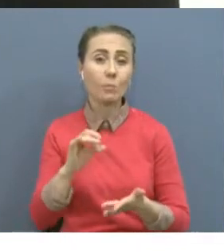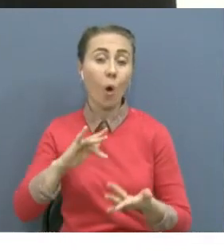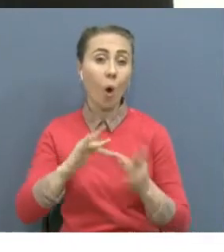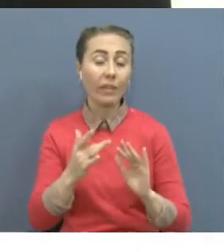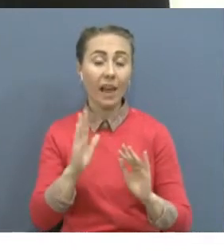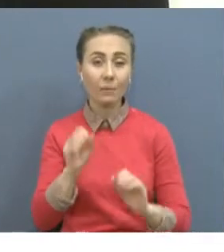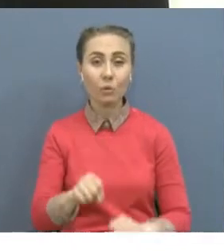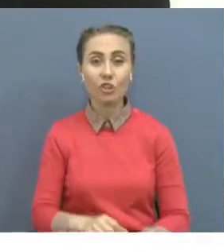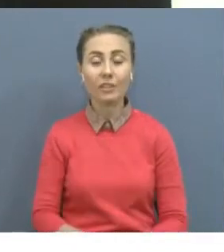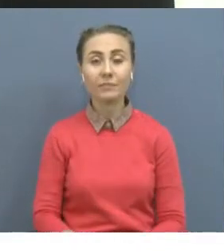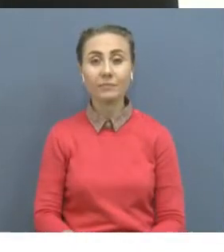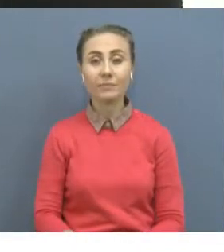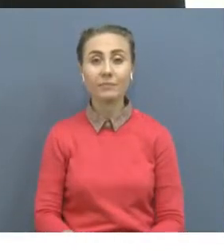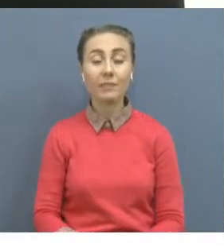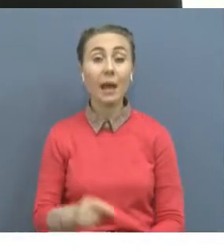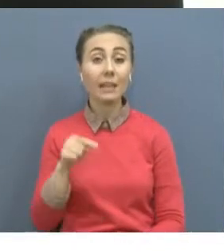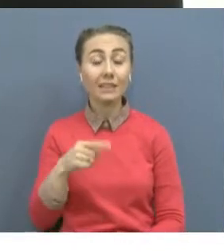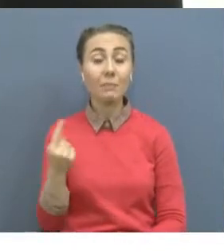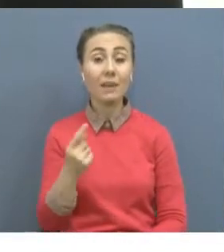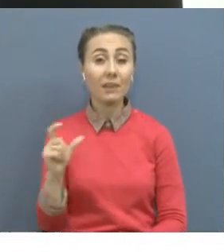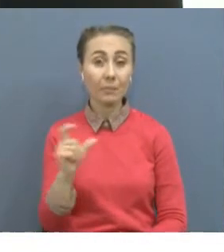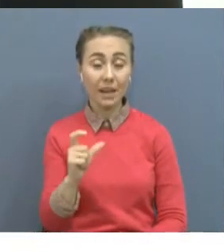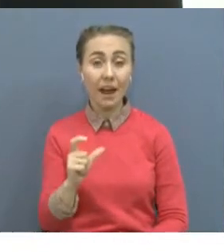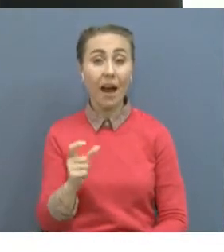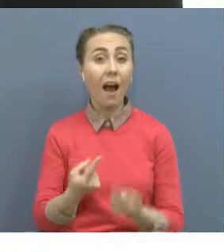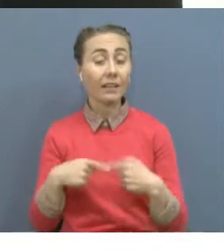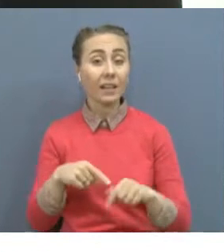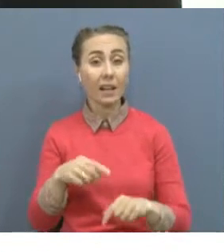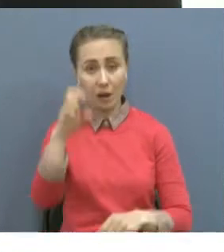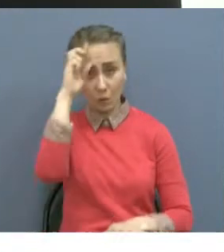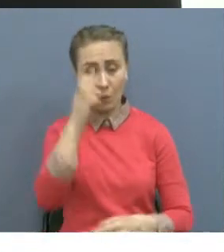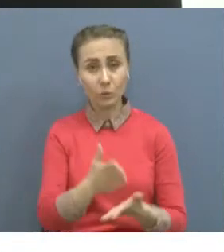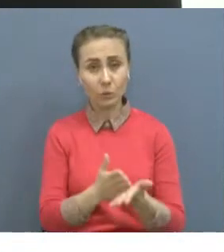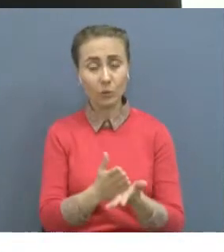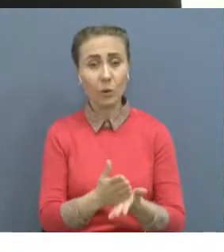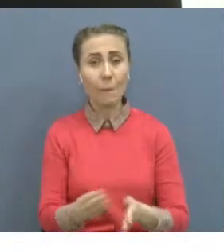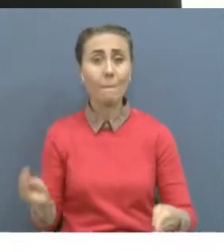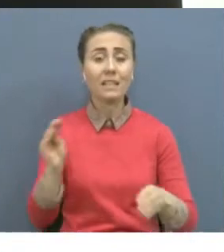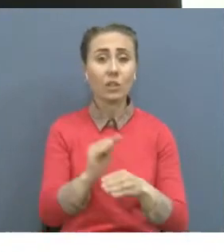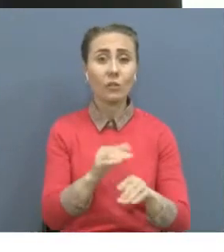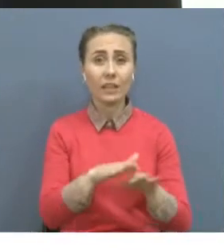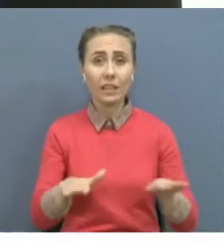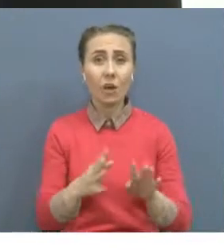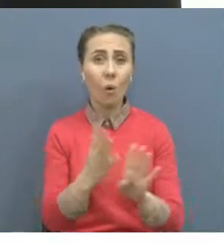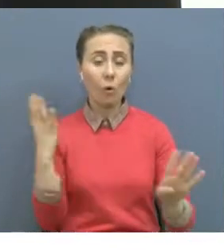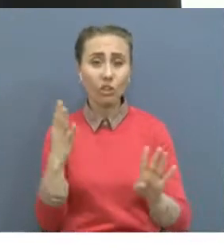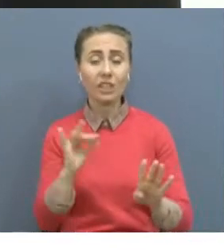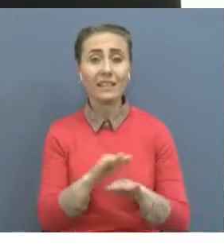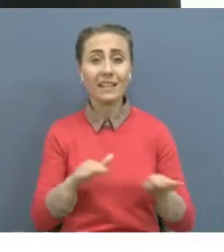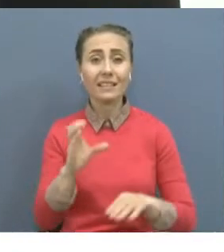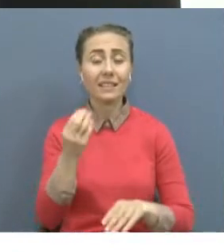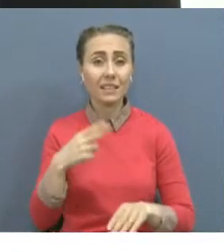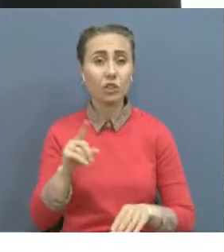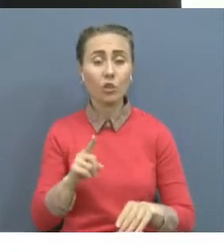балабақшаға кезеке қойу, және де балларды және де